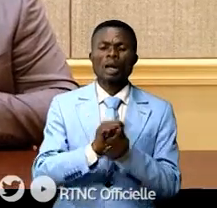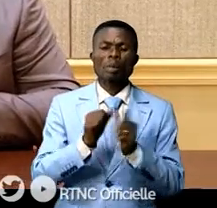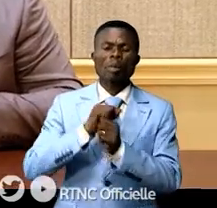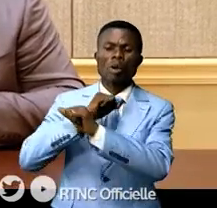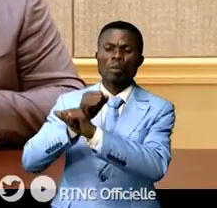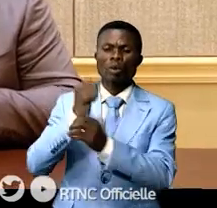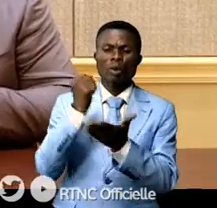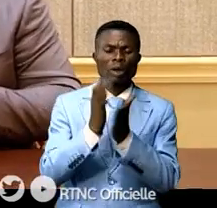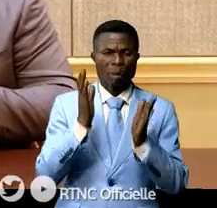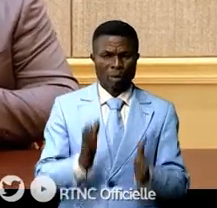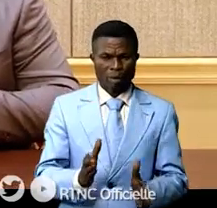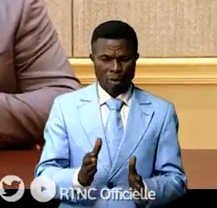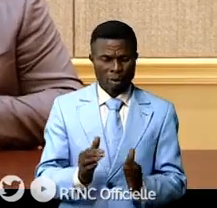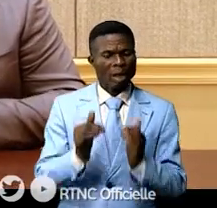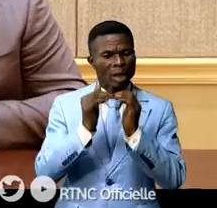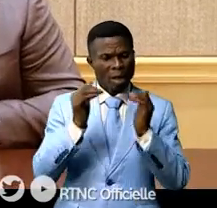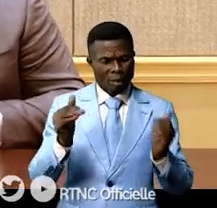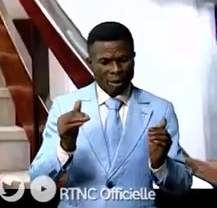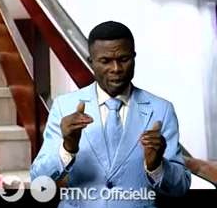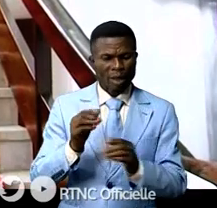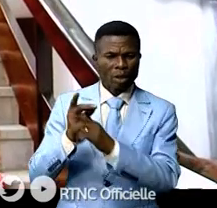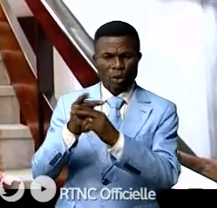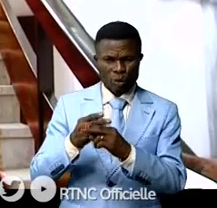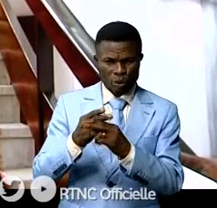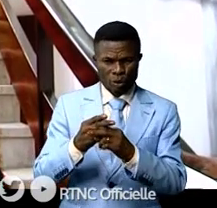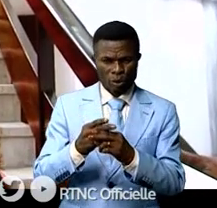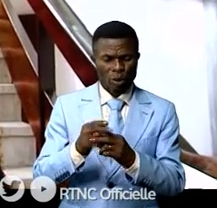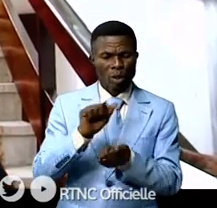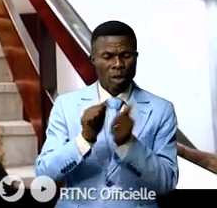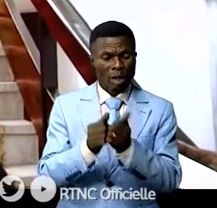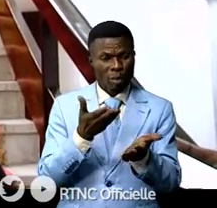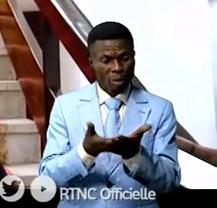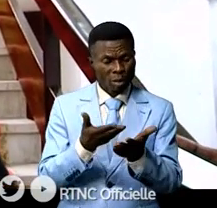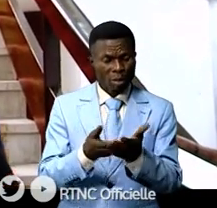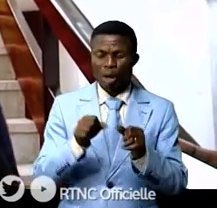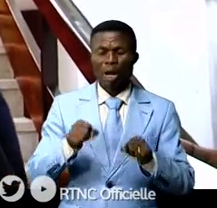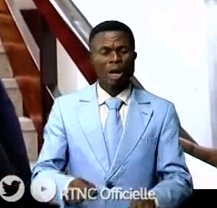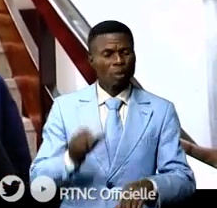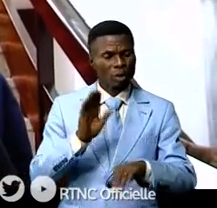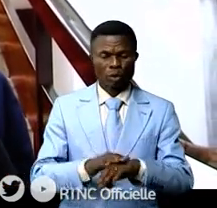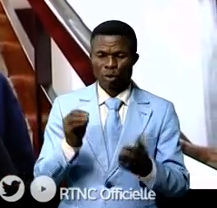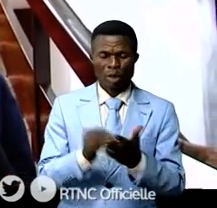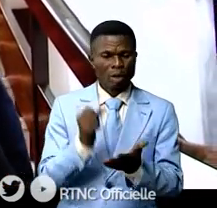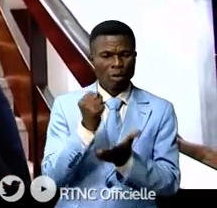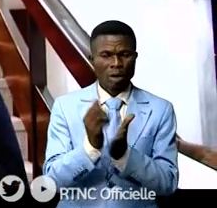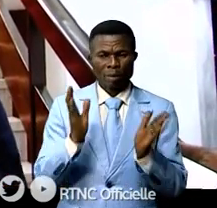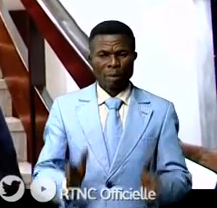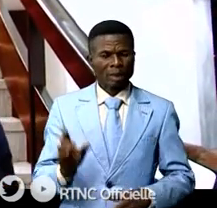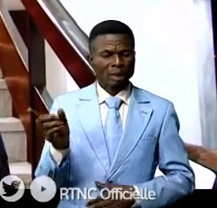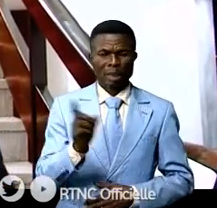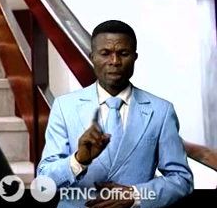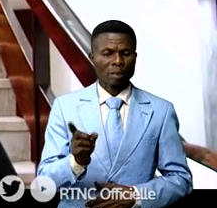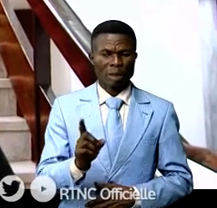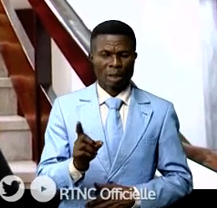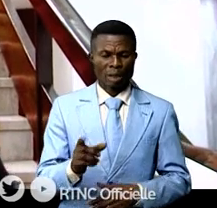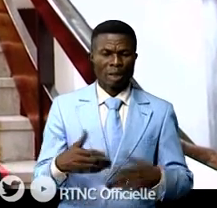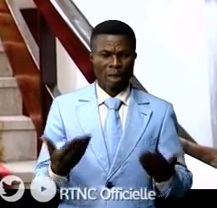comment faire pour assurer leur sécurité, pour que ce genre de problème ne se reproduise plus. Et